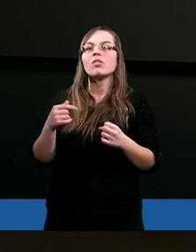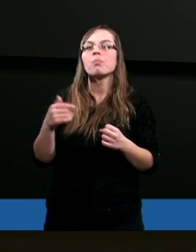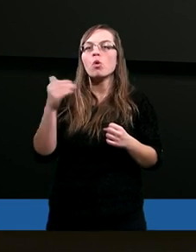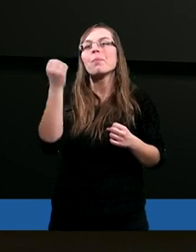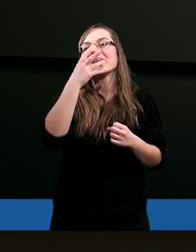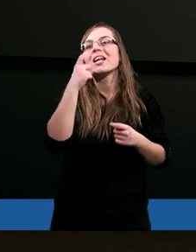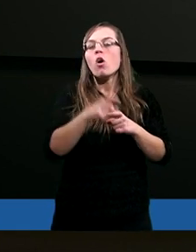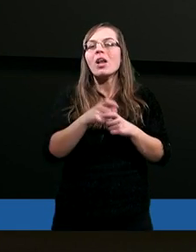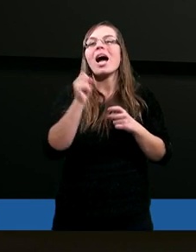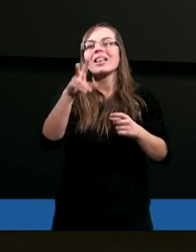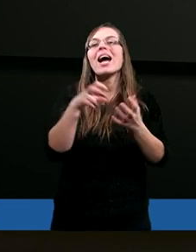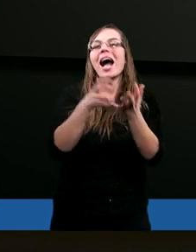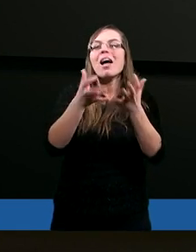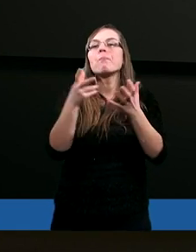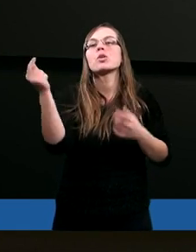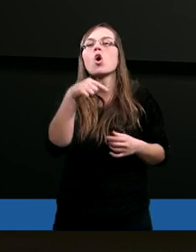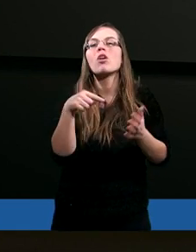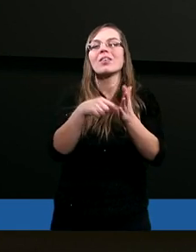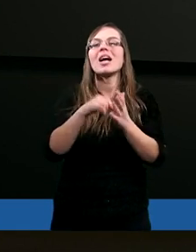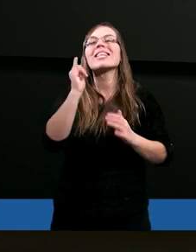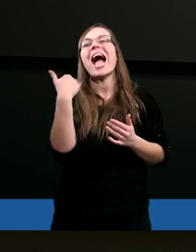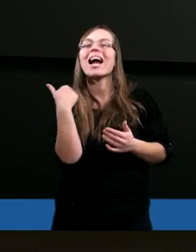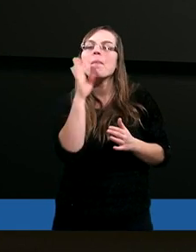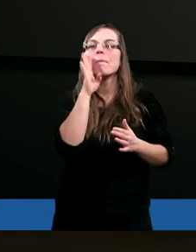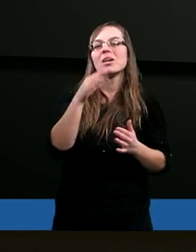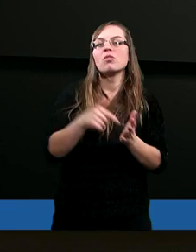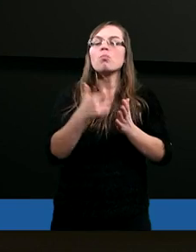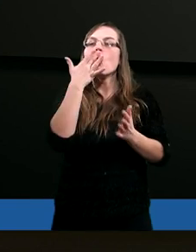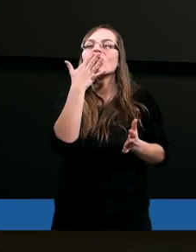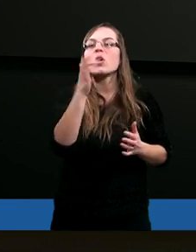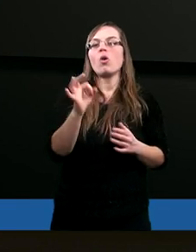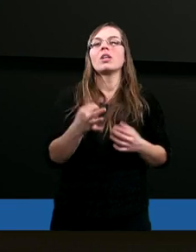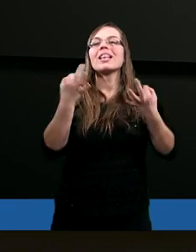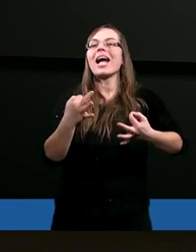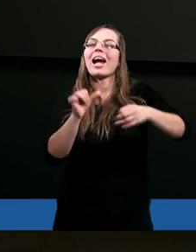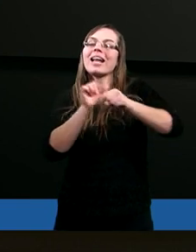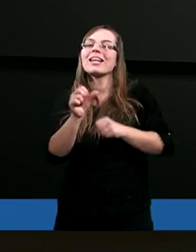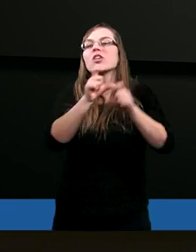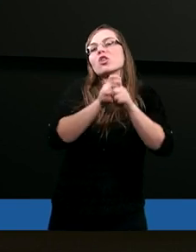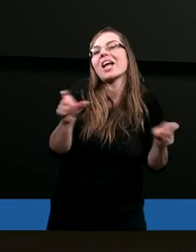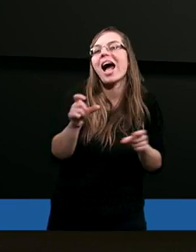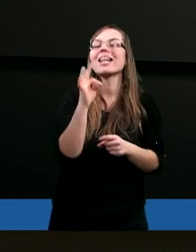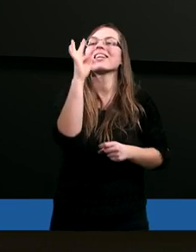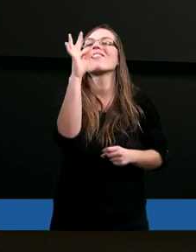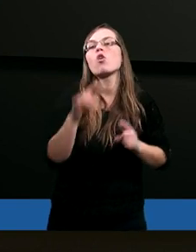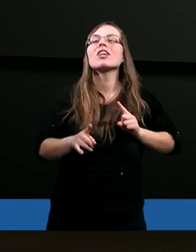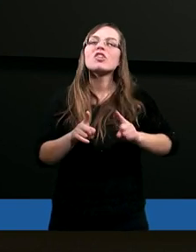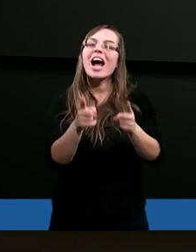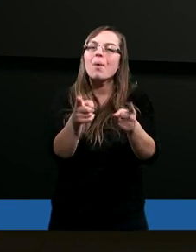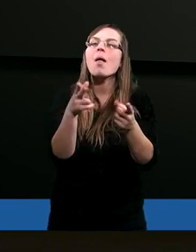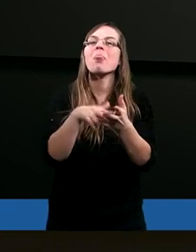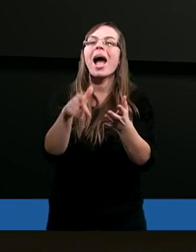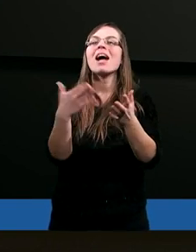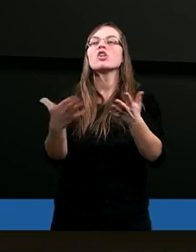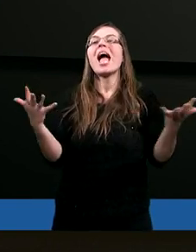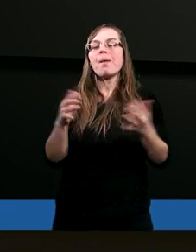ale takie mi przychodzi na pamięć. Jak gdyby mówią, teraz jest czas Twojej działalności tutaj na